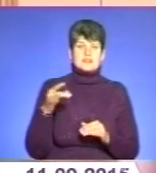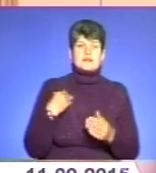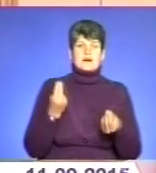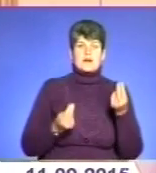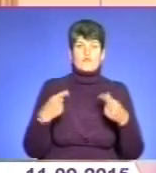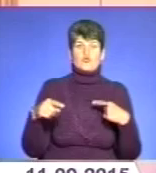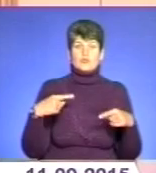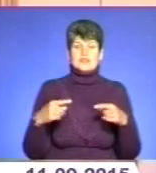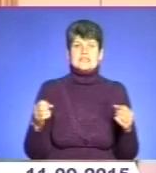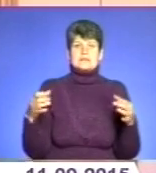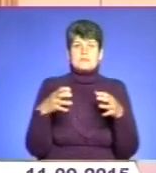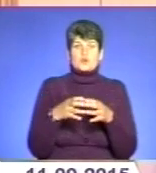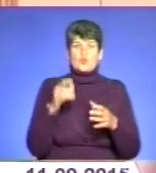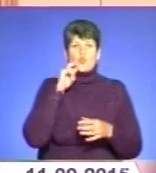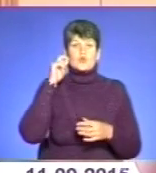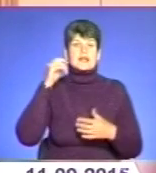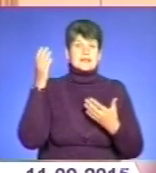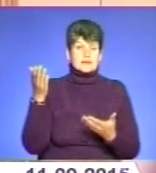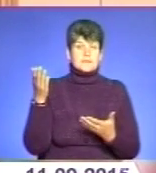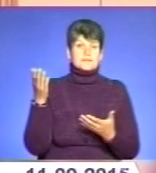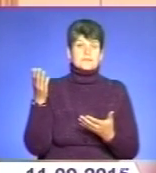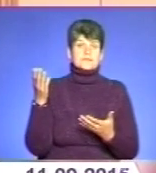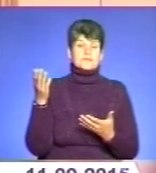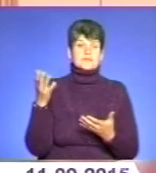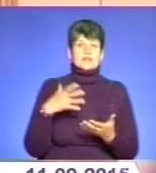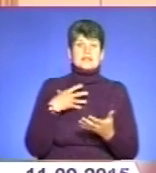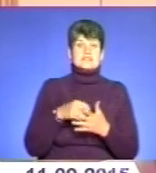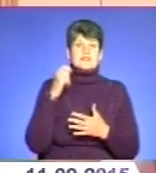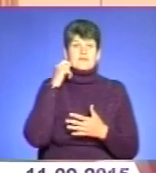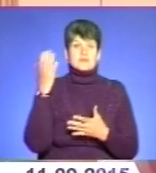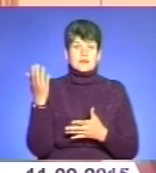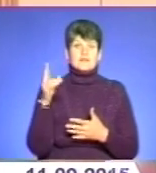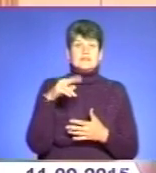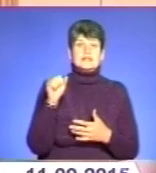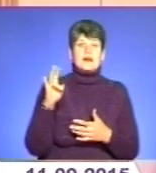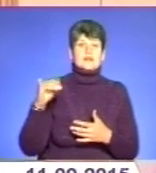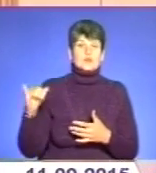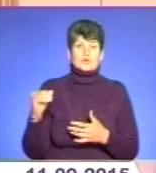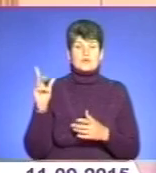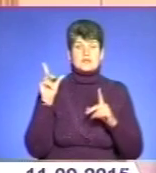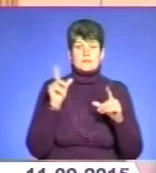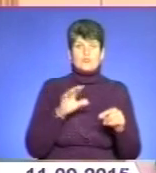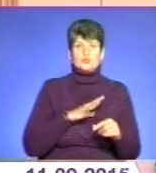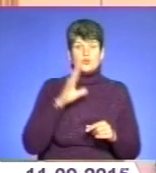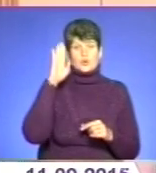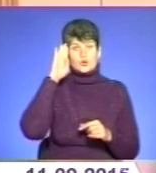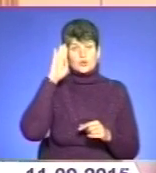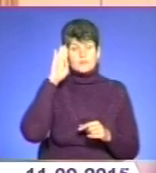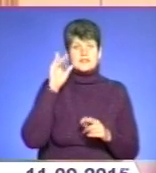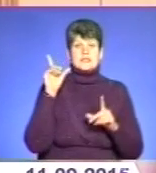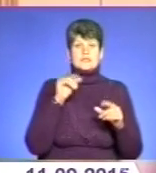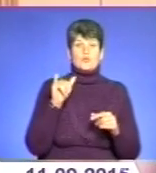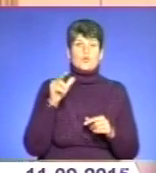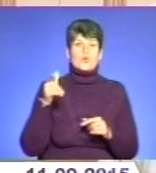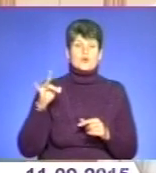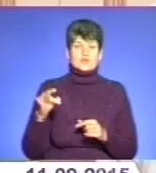футбол за збірну України. На свій вік в Данії їздив. Були хлопців, по футболу їздили в Угорщину